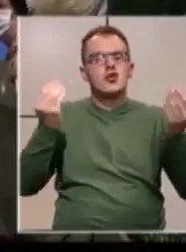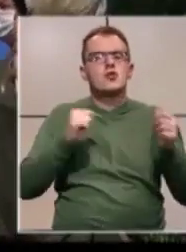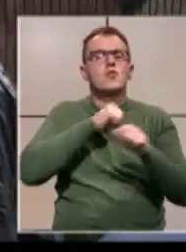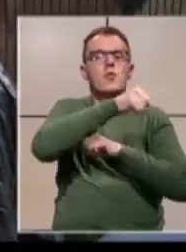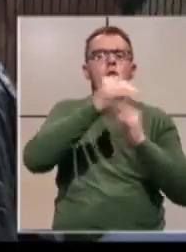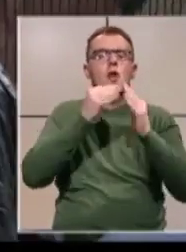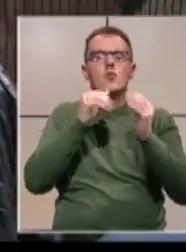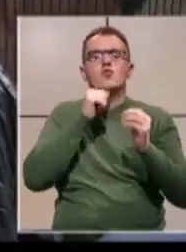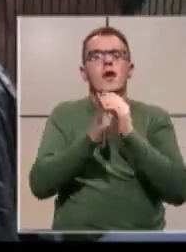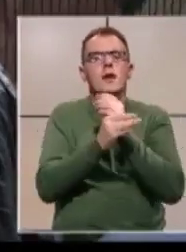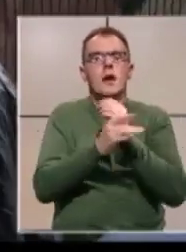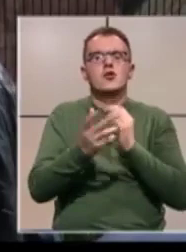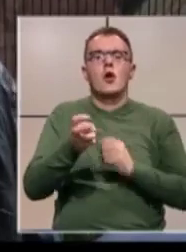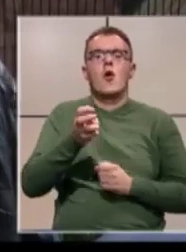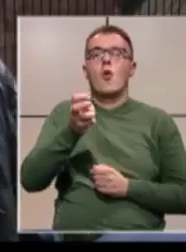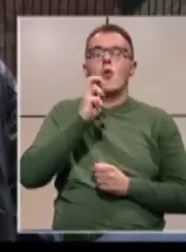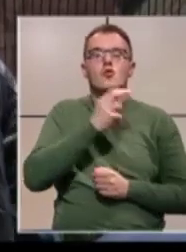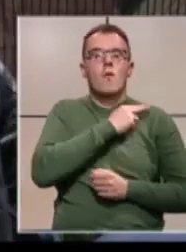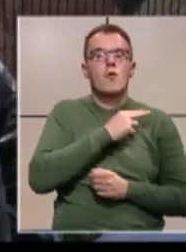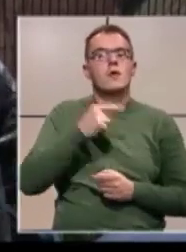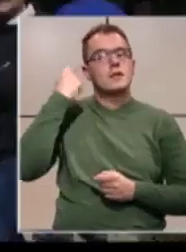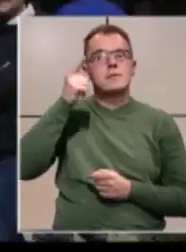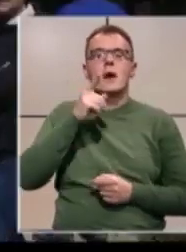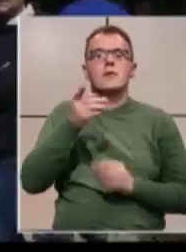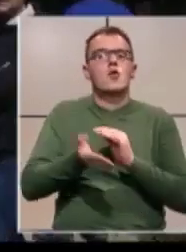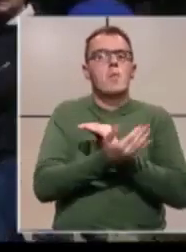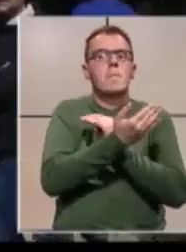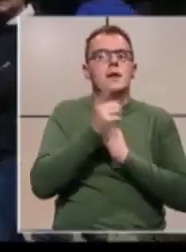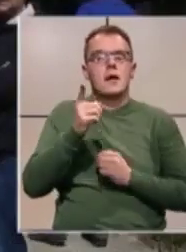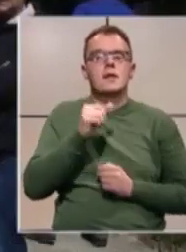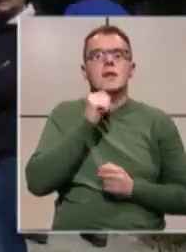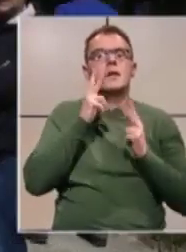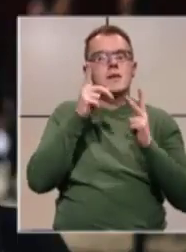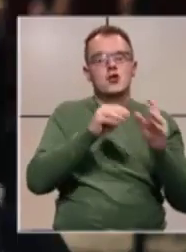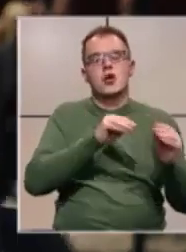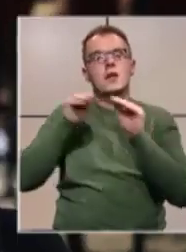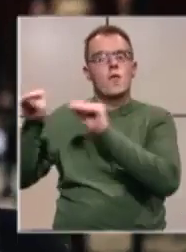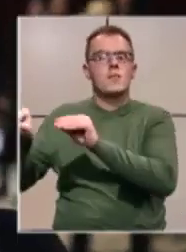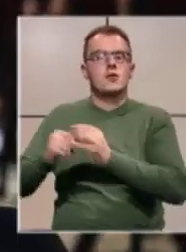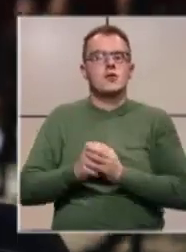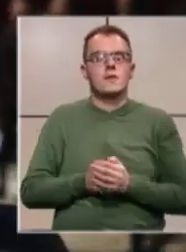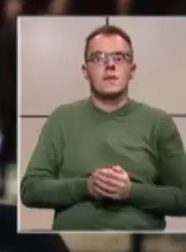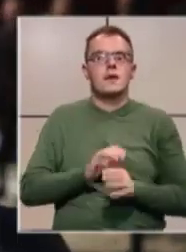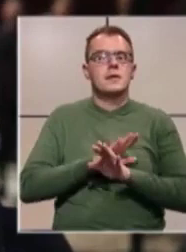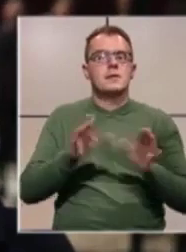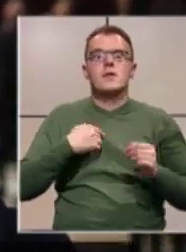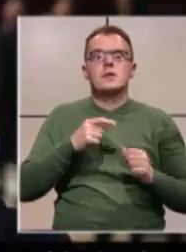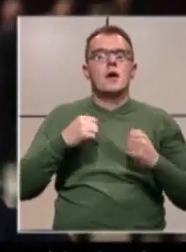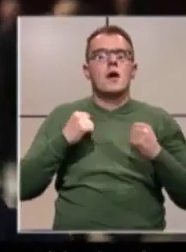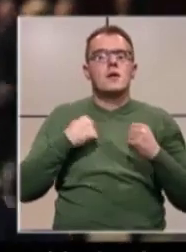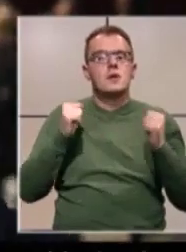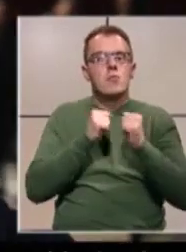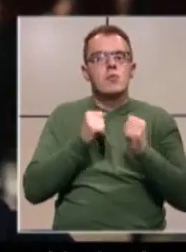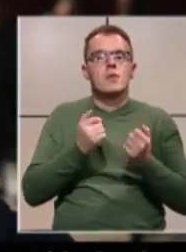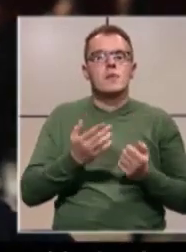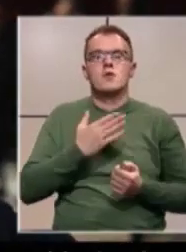imovine i krađe. Odgovornim smatraju migrante, te zato je tražao nadležnih njihovo izmještanje. Sve ga se bojim, najviše izgorit